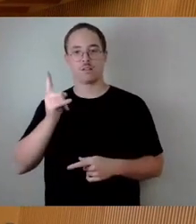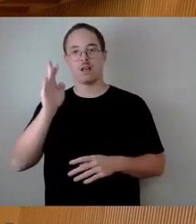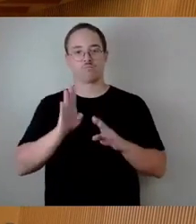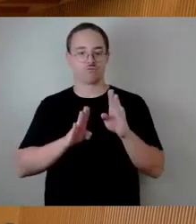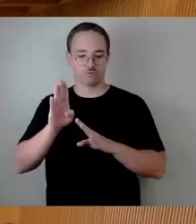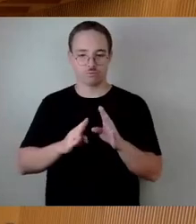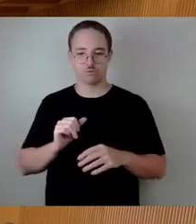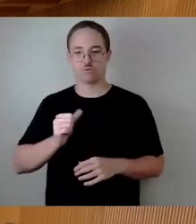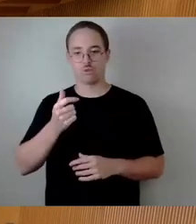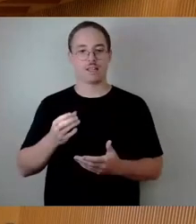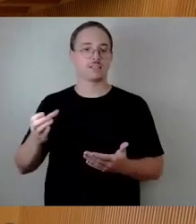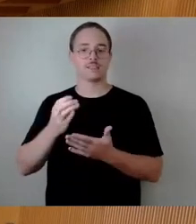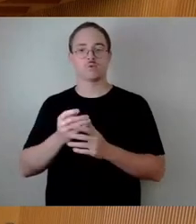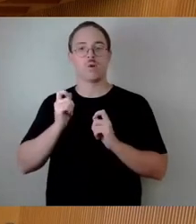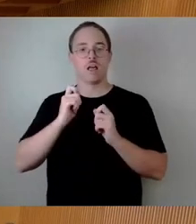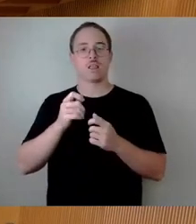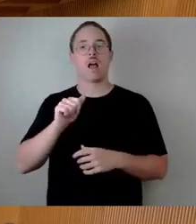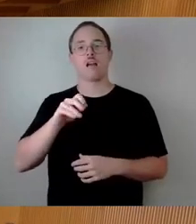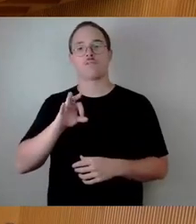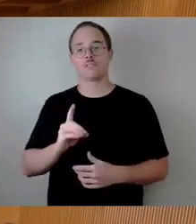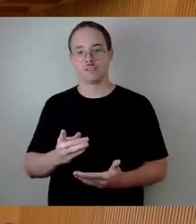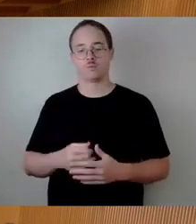Wer dem zustimmen möchte, den bitte ich jetzt um Stimmzeichen.